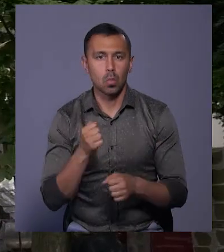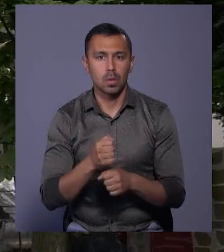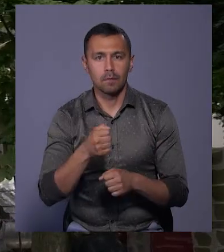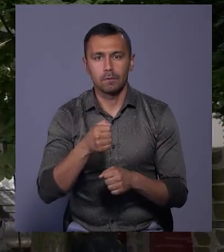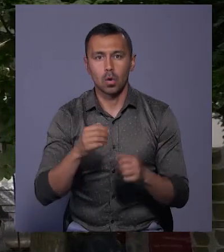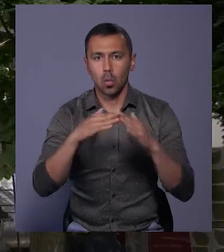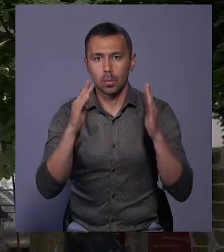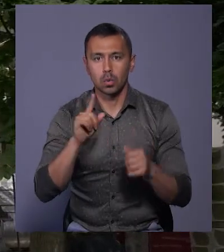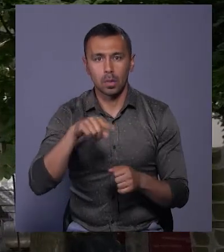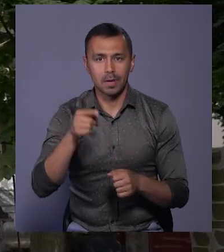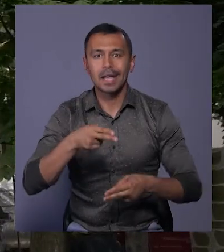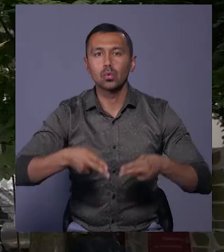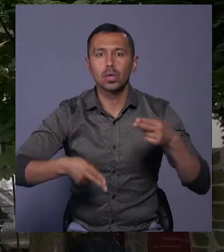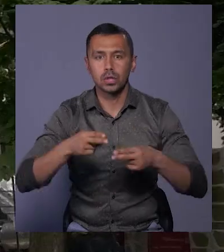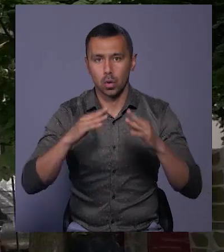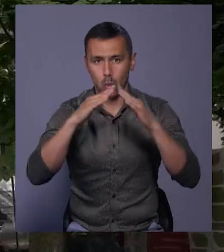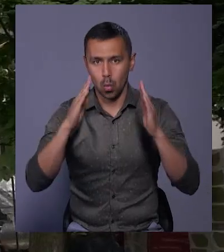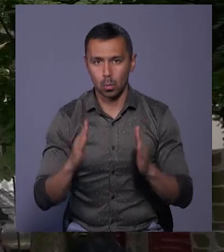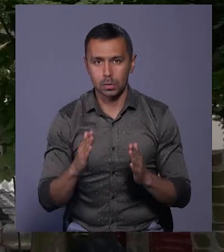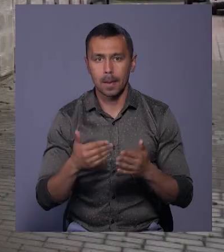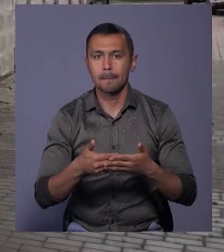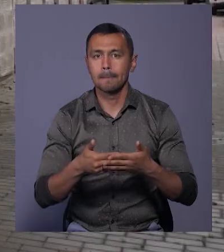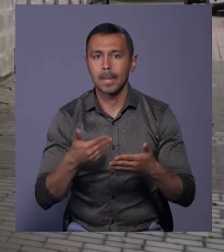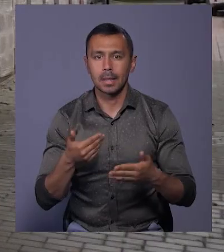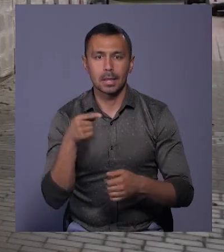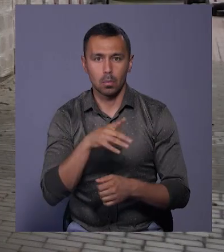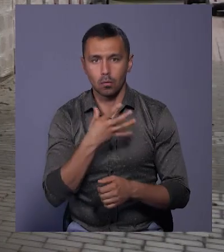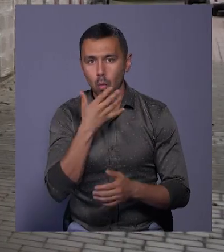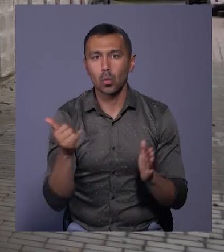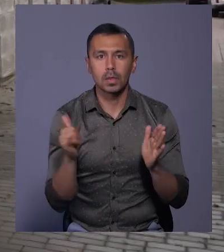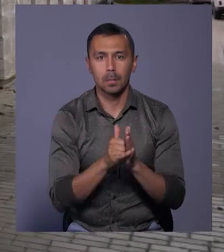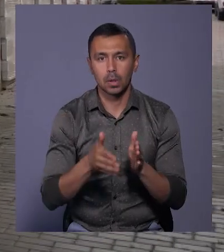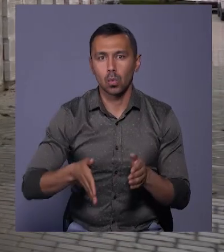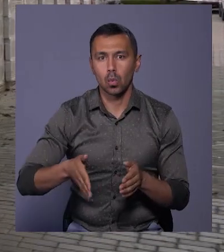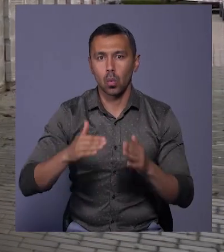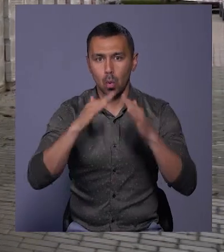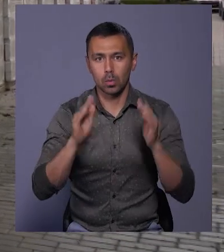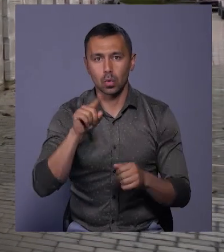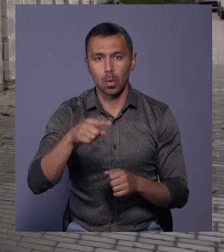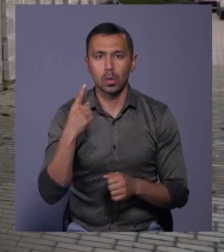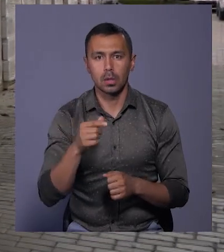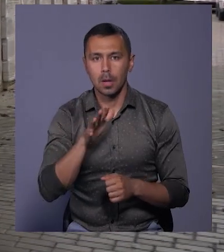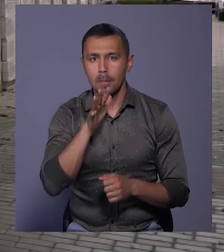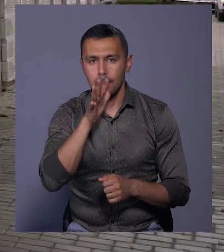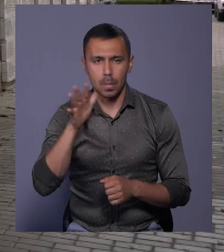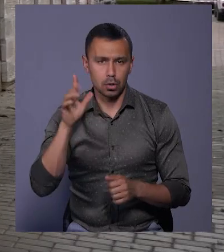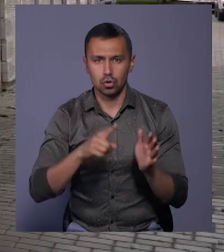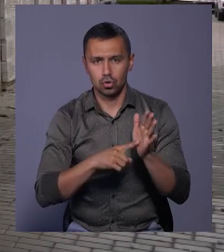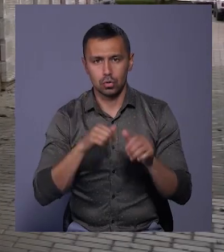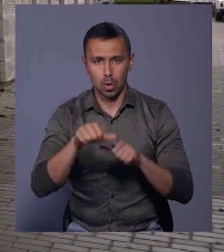два, так званий хірургічний корпус. До того був утеплений корпус номер один років 5-6 тому.